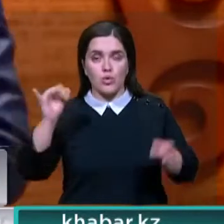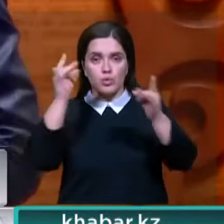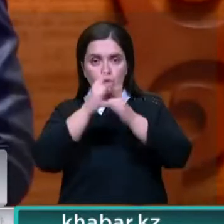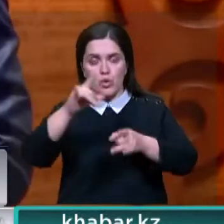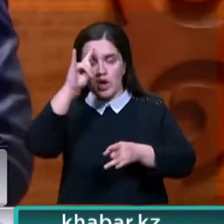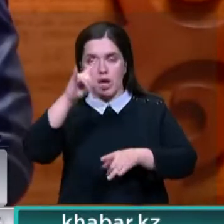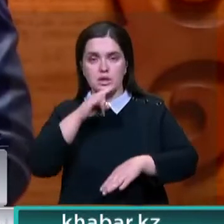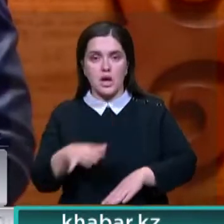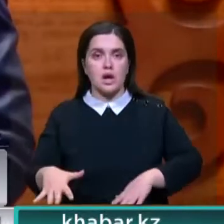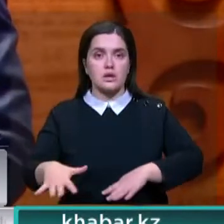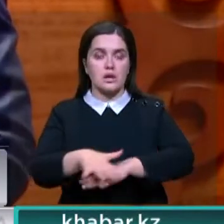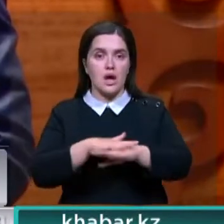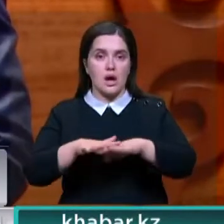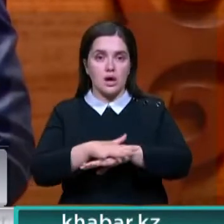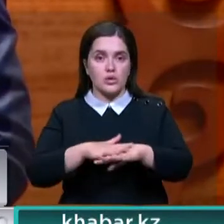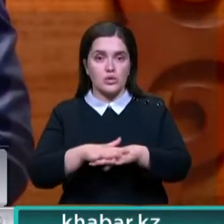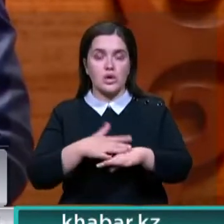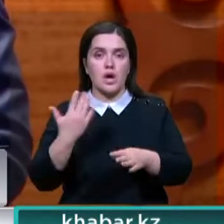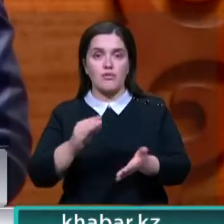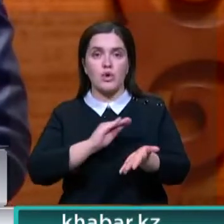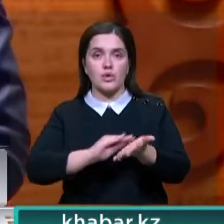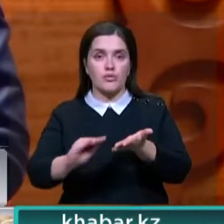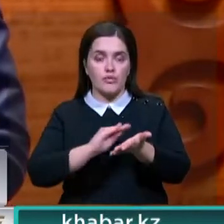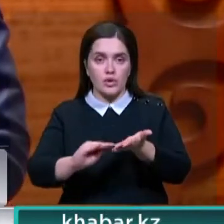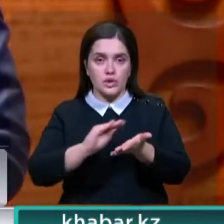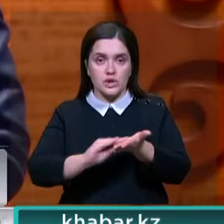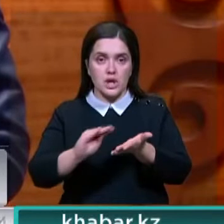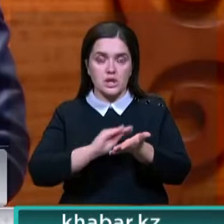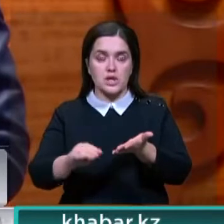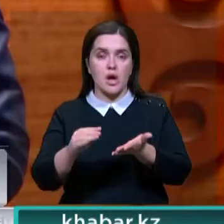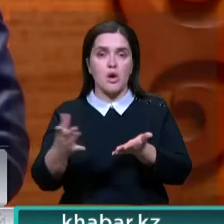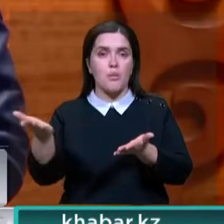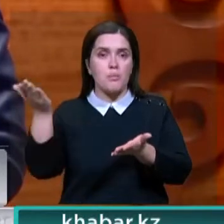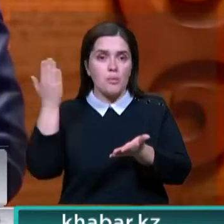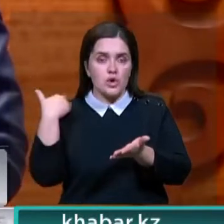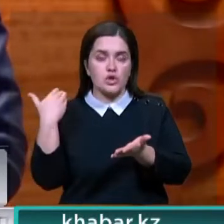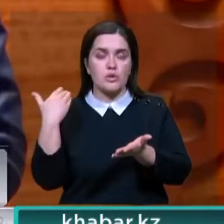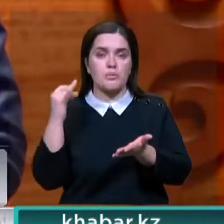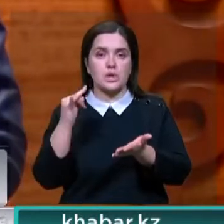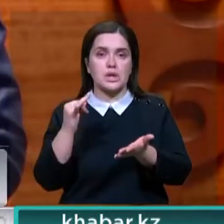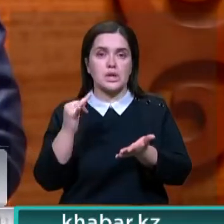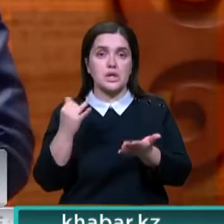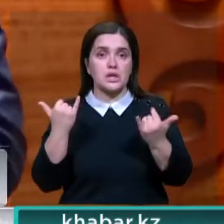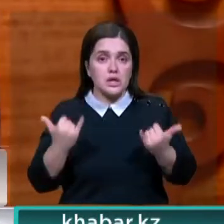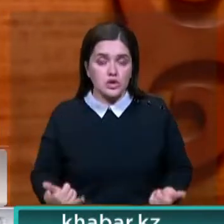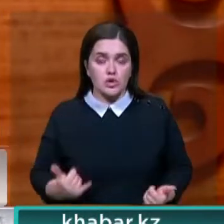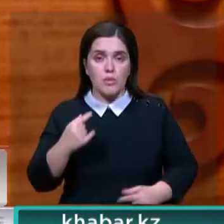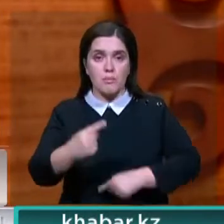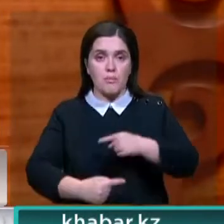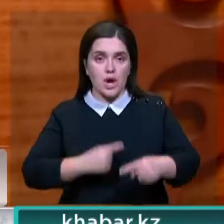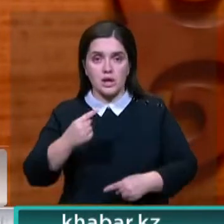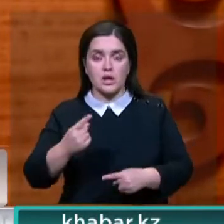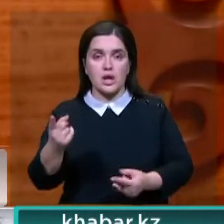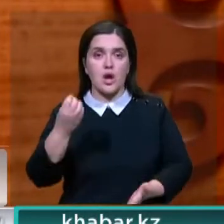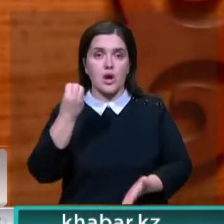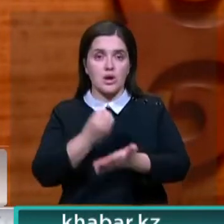народа. Время показало, что его творчество нужно как прошлому, так и нынешнему поколению. Нельзя переоценить весомый вклад